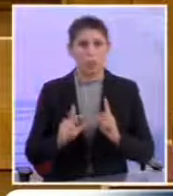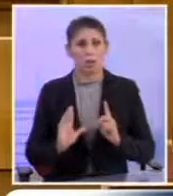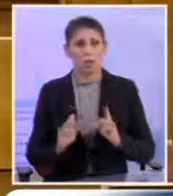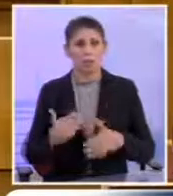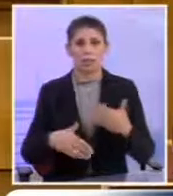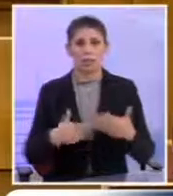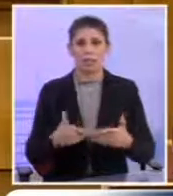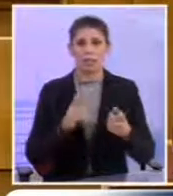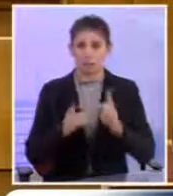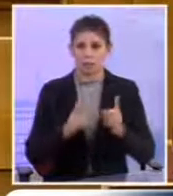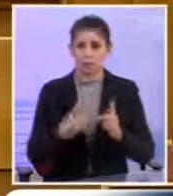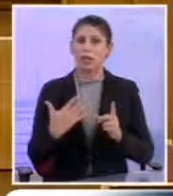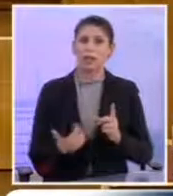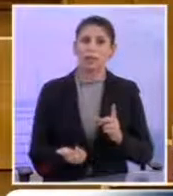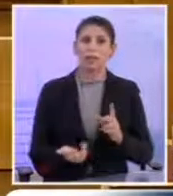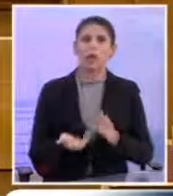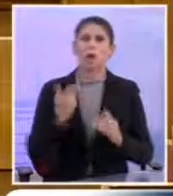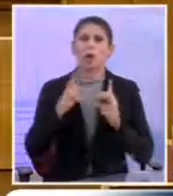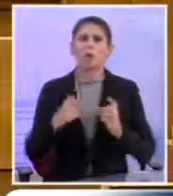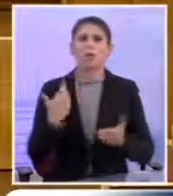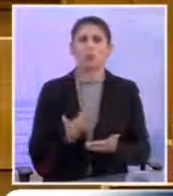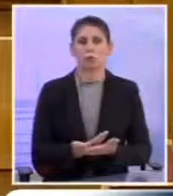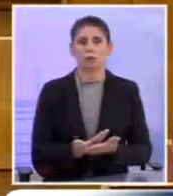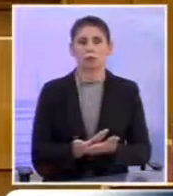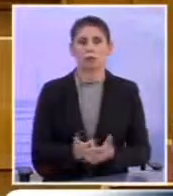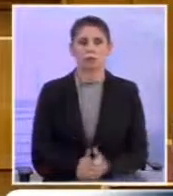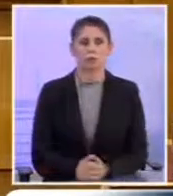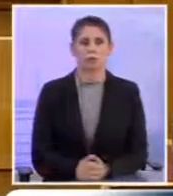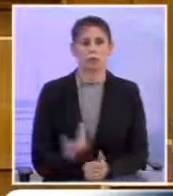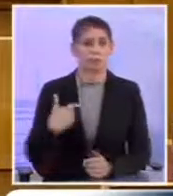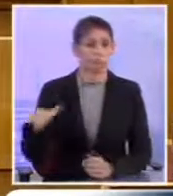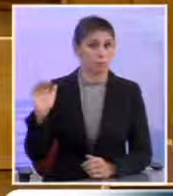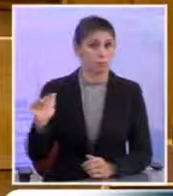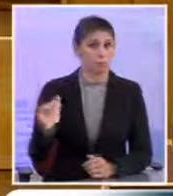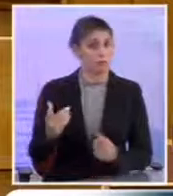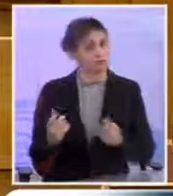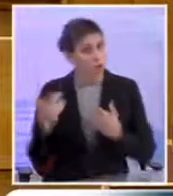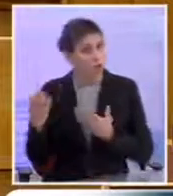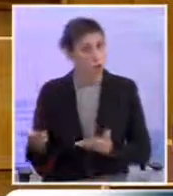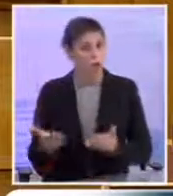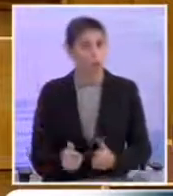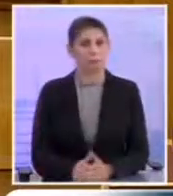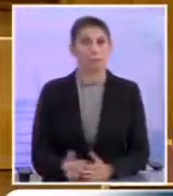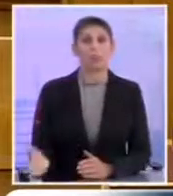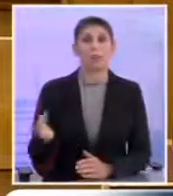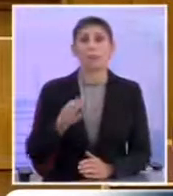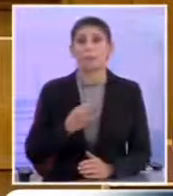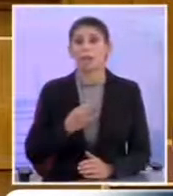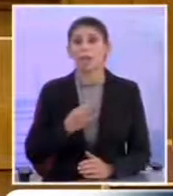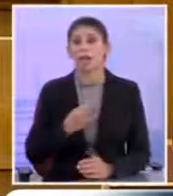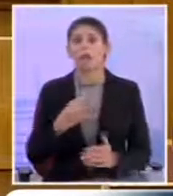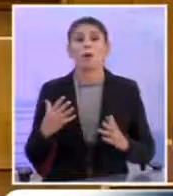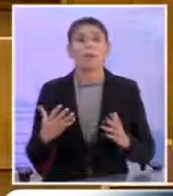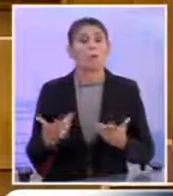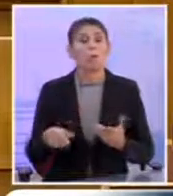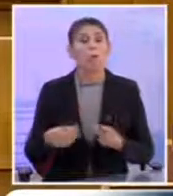εξέλιξη της συμφωνίας έχει προαπαιτούμενα Και σας καλώ και σας προκαλώ Να μας πείτε Πού η